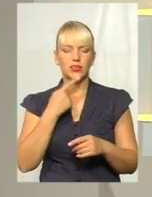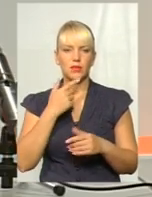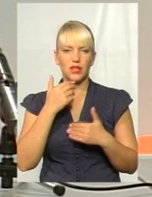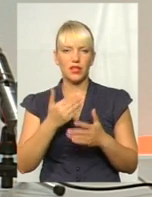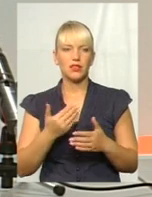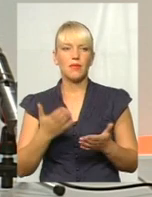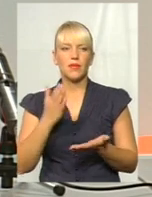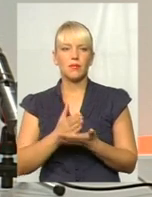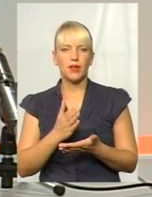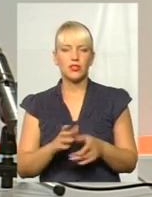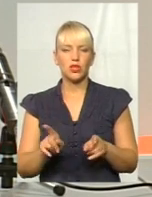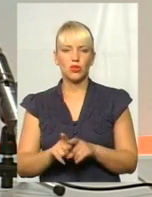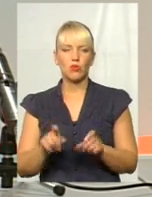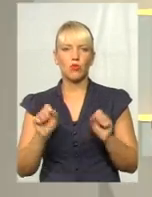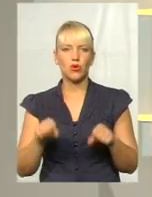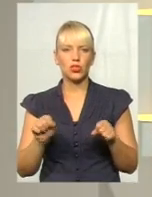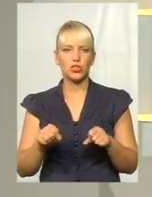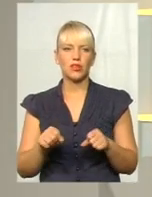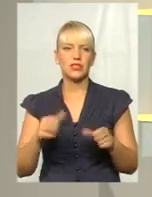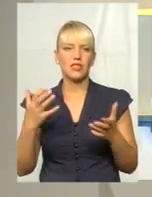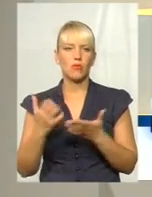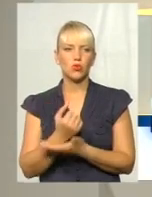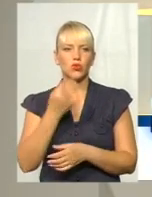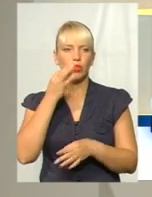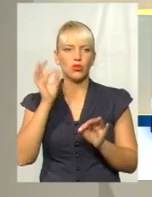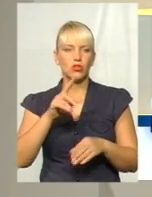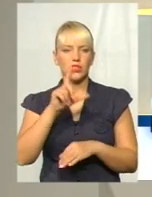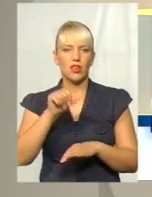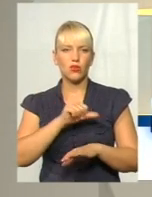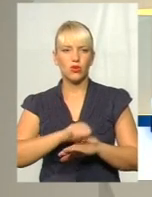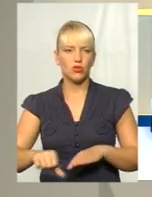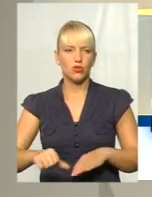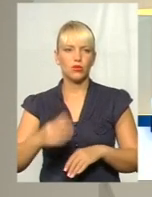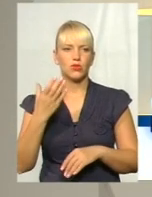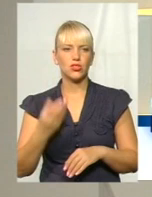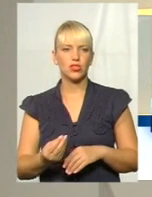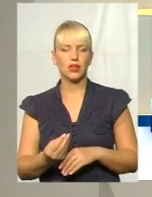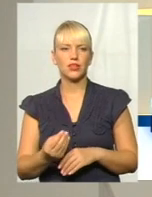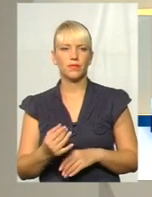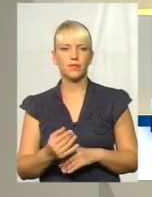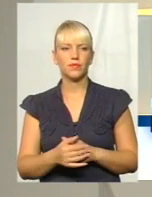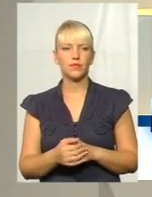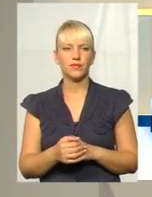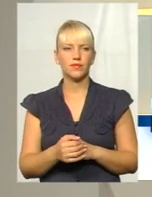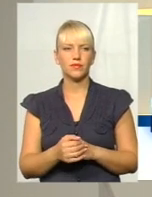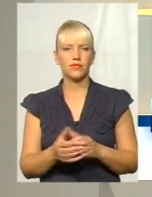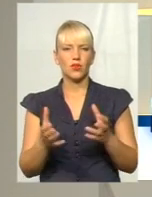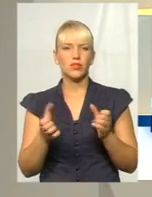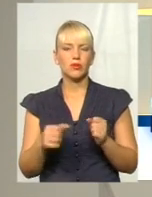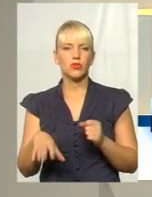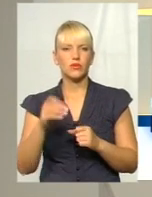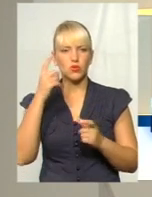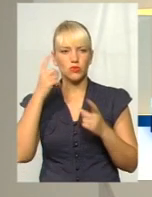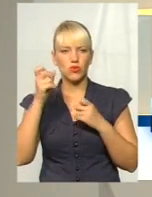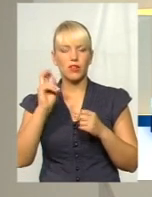можливість просто набути досвід за кордоном, ще й отримати всю інформацію,